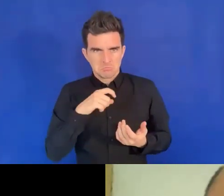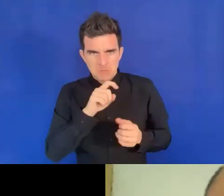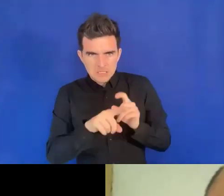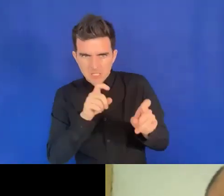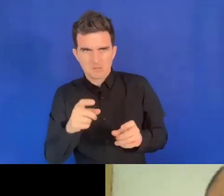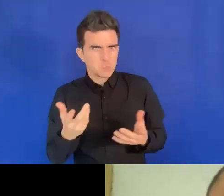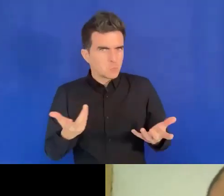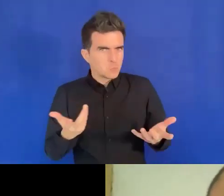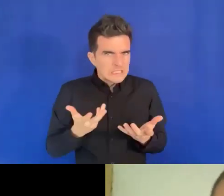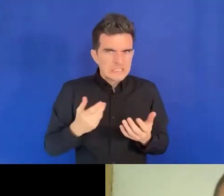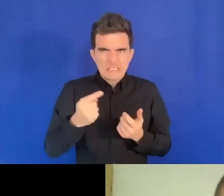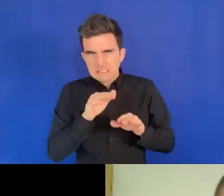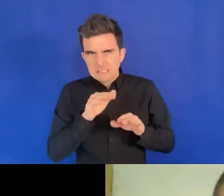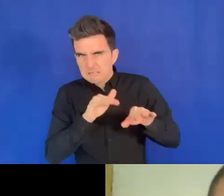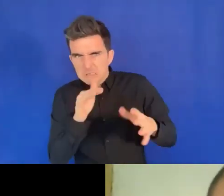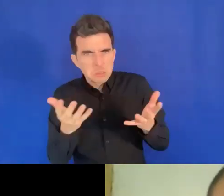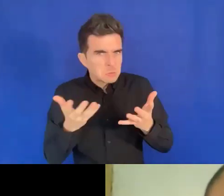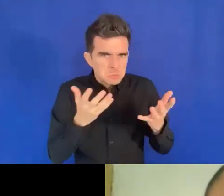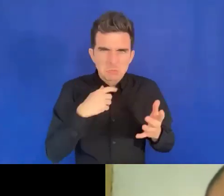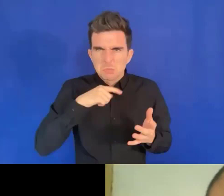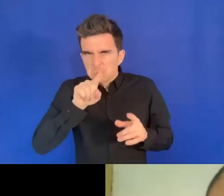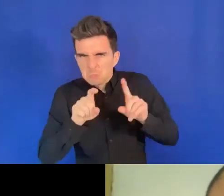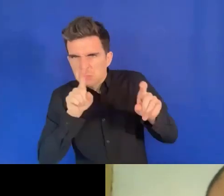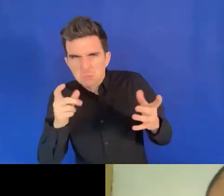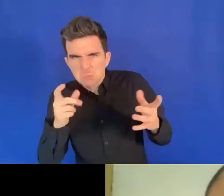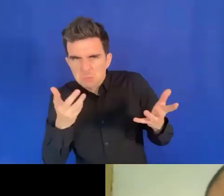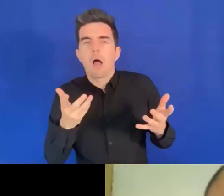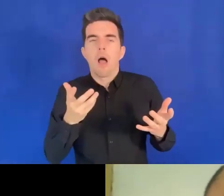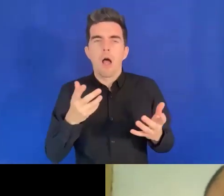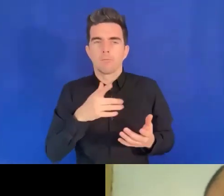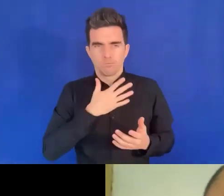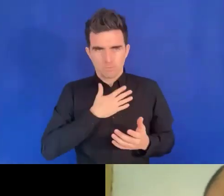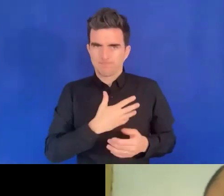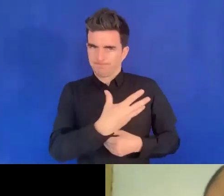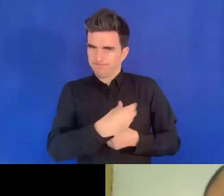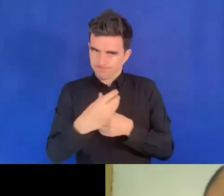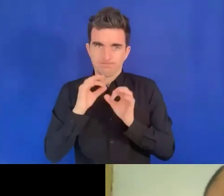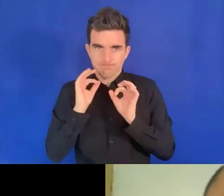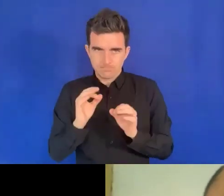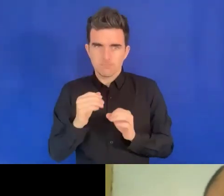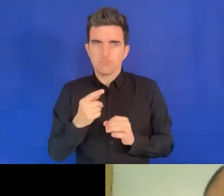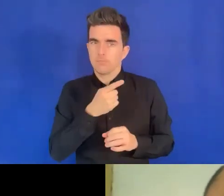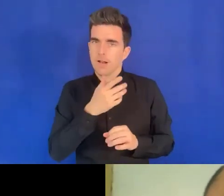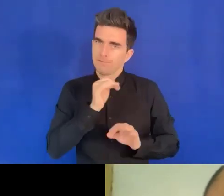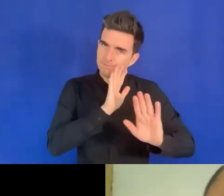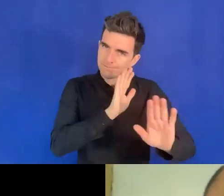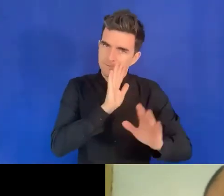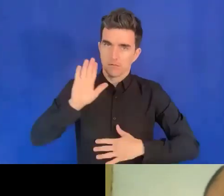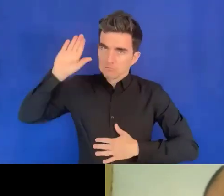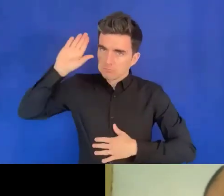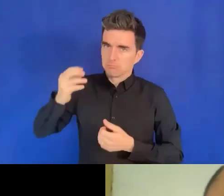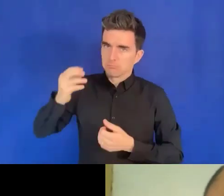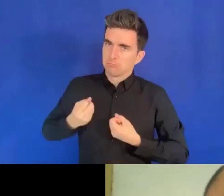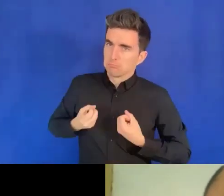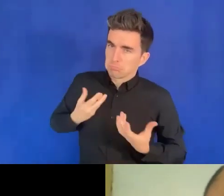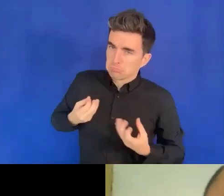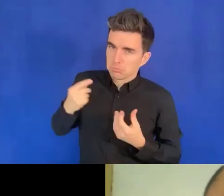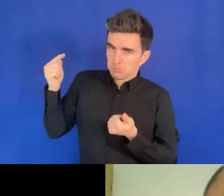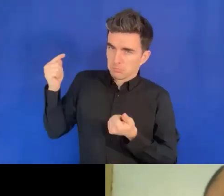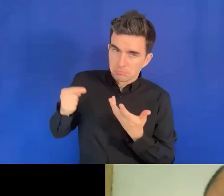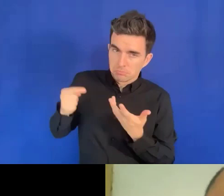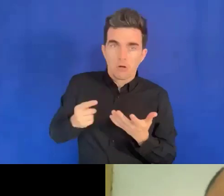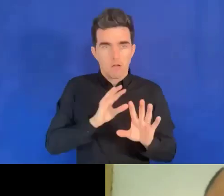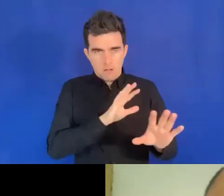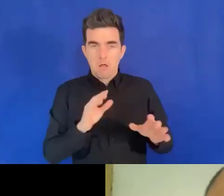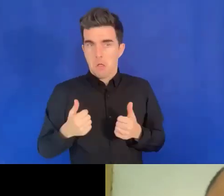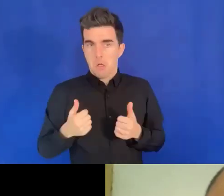affaire. C'était très utile parce que nous savons que nous ne pouvons pas imaginer ce que les gens ont à l'esprit. Vous devez